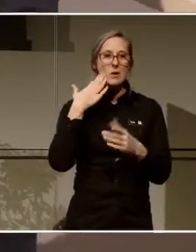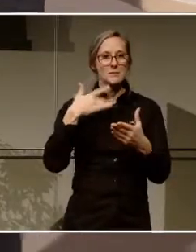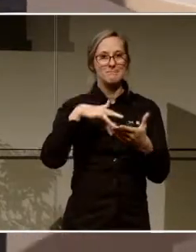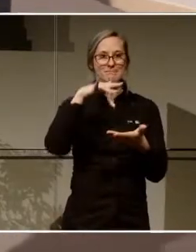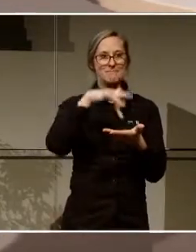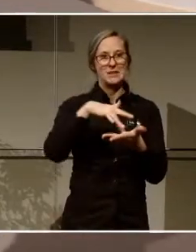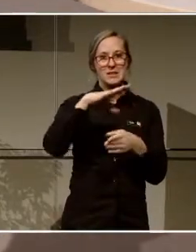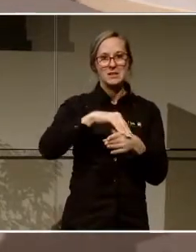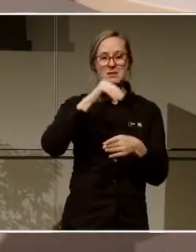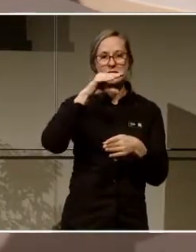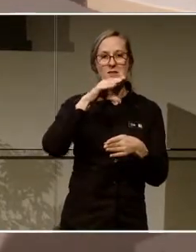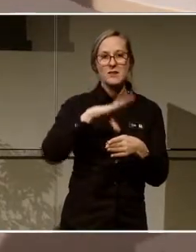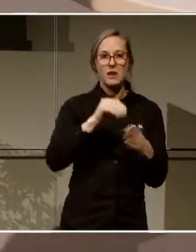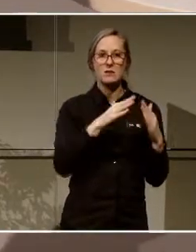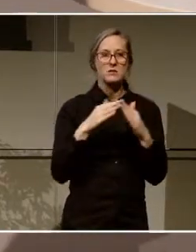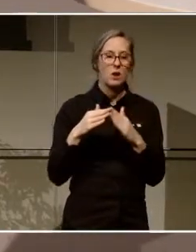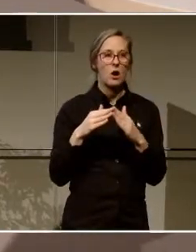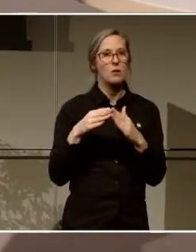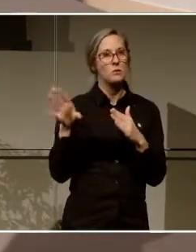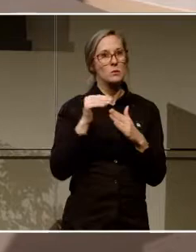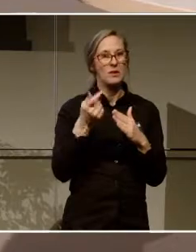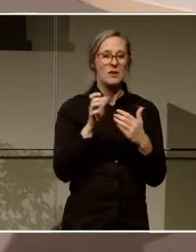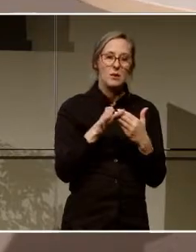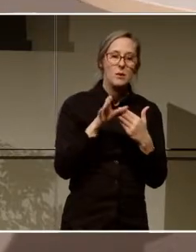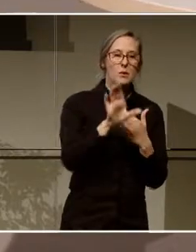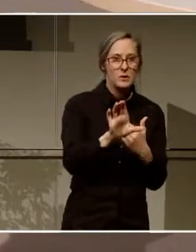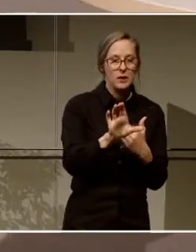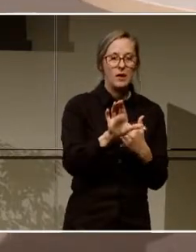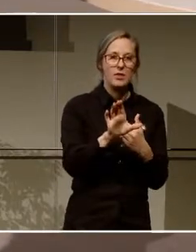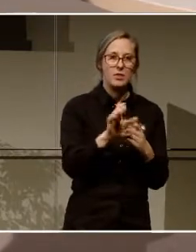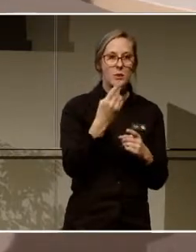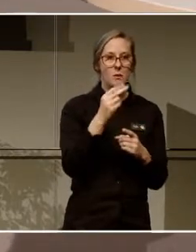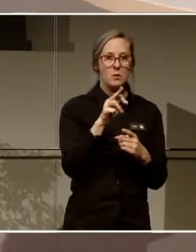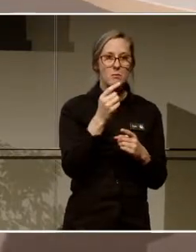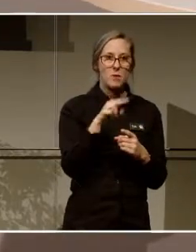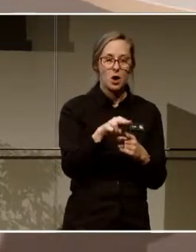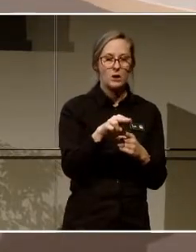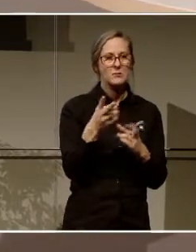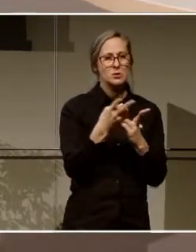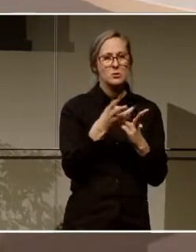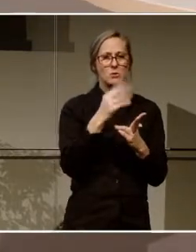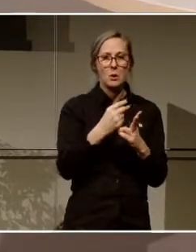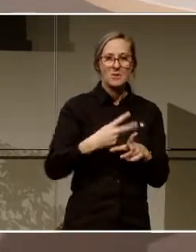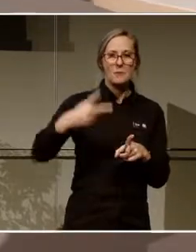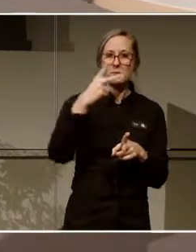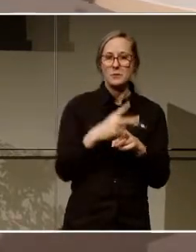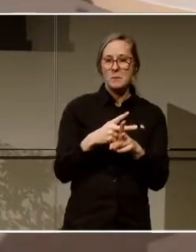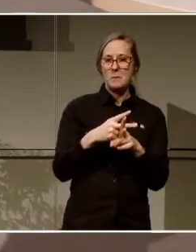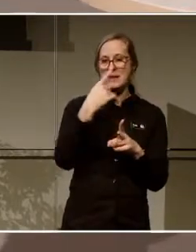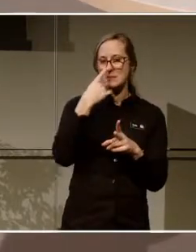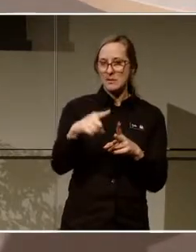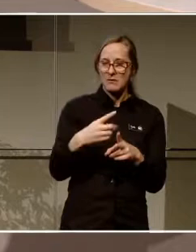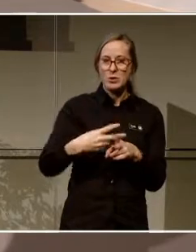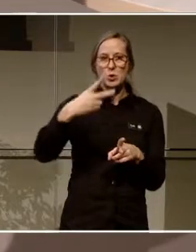där man drabbas av en urbanisering utan motstycke så kanske man, så blir man som dubbelt bestraffad, dubbelt